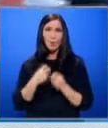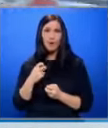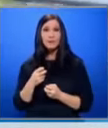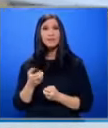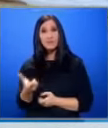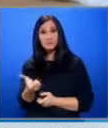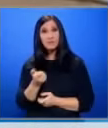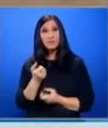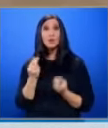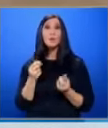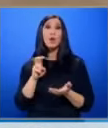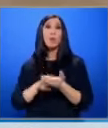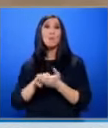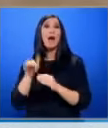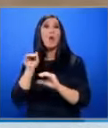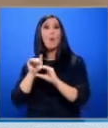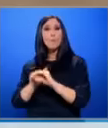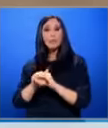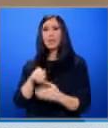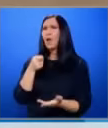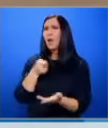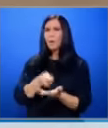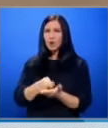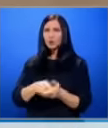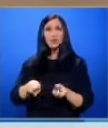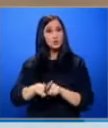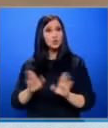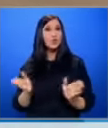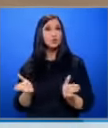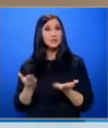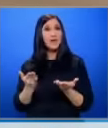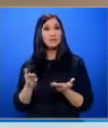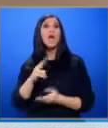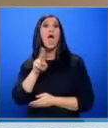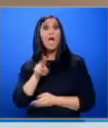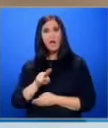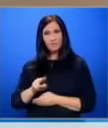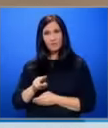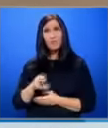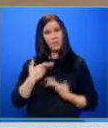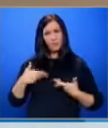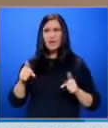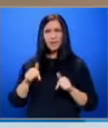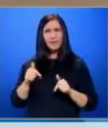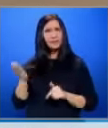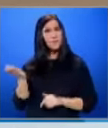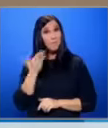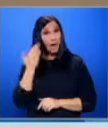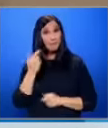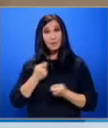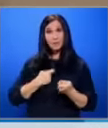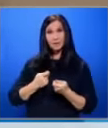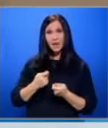теглянето на пари от банкоматите Разплащанията също стават в евро Ние днес бяхме на